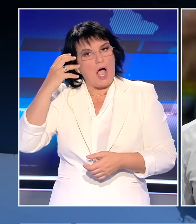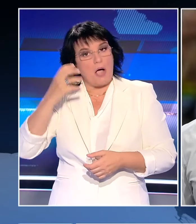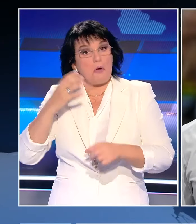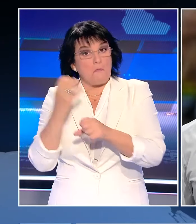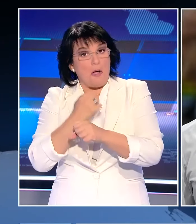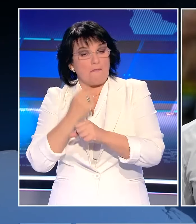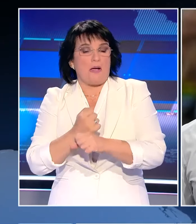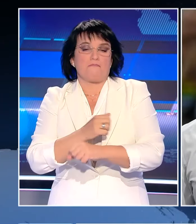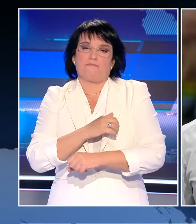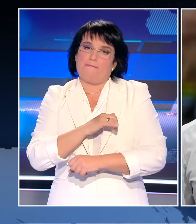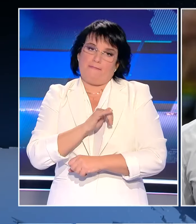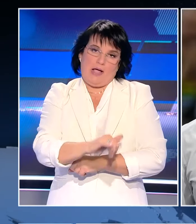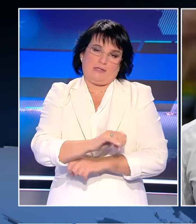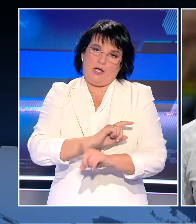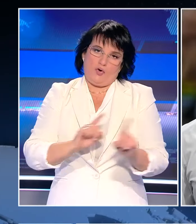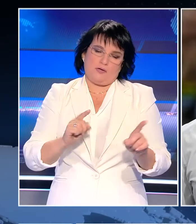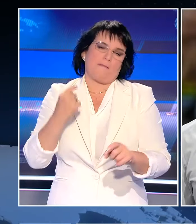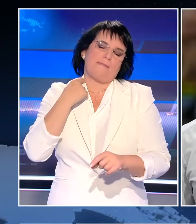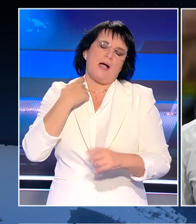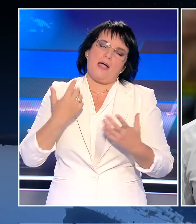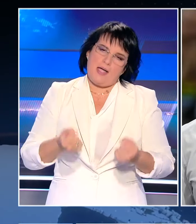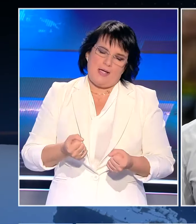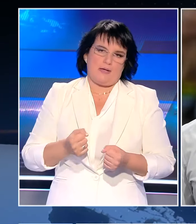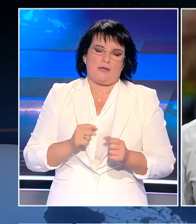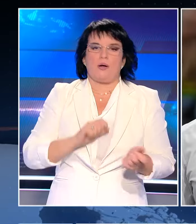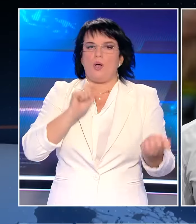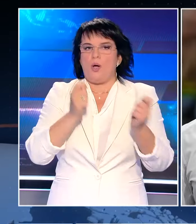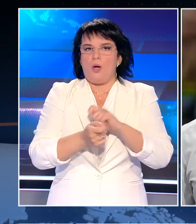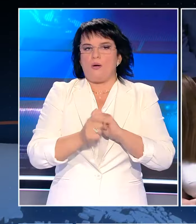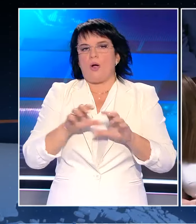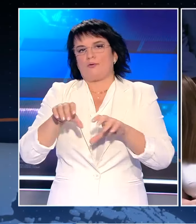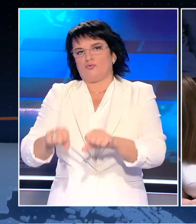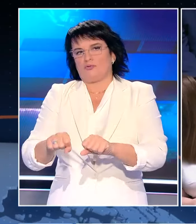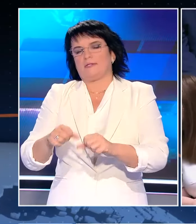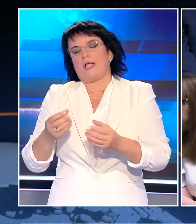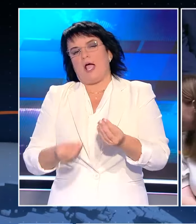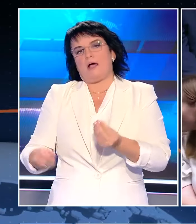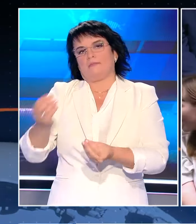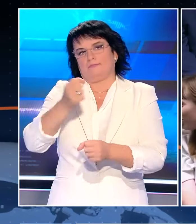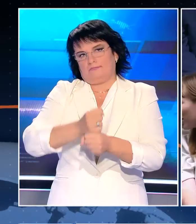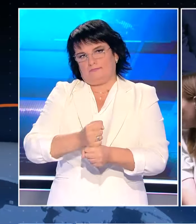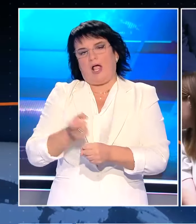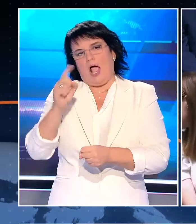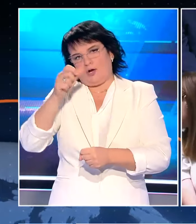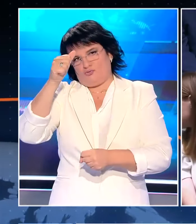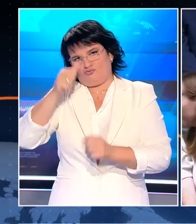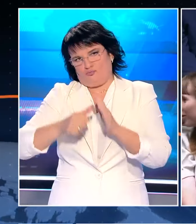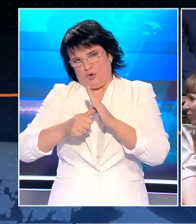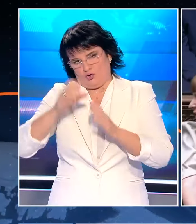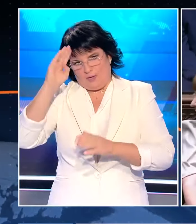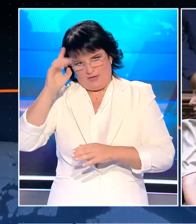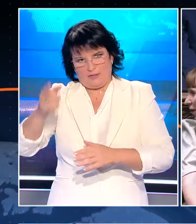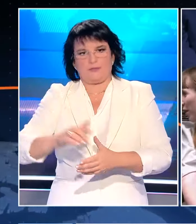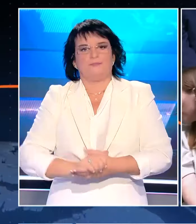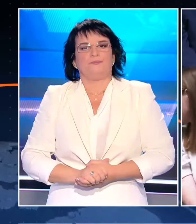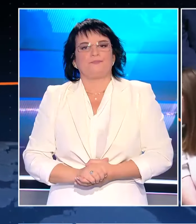κερδίζει πάντα. Και είμαστε πρόθυμοι να δεχθούμε την ειρηνική μετάβαση της εξουσίας. Συγχαρητήρια στον Τόναλτ Τραμπ, απειθήνει και ο Βρετανός Πρωθυπουργός, ο